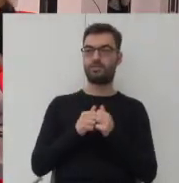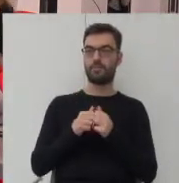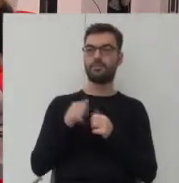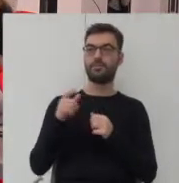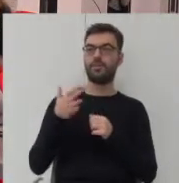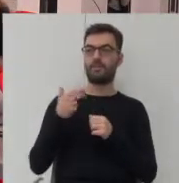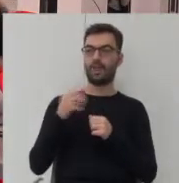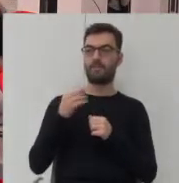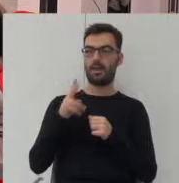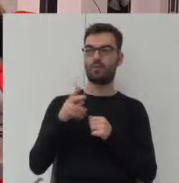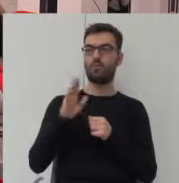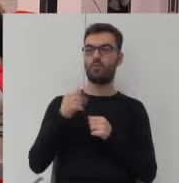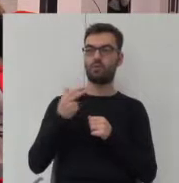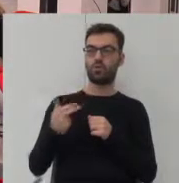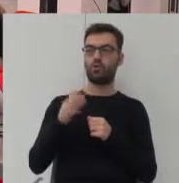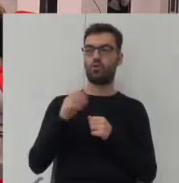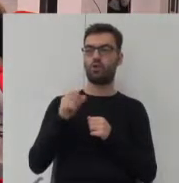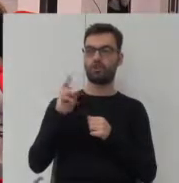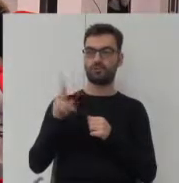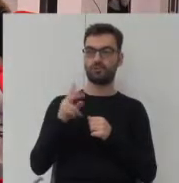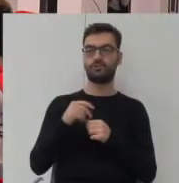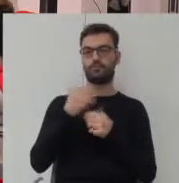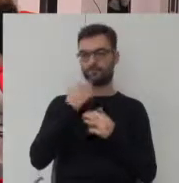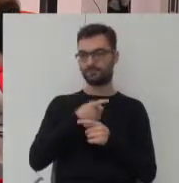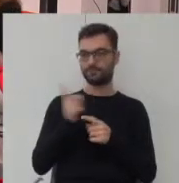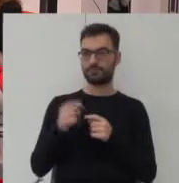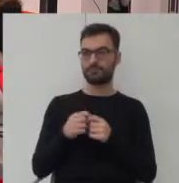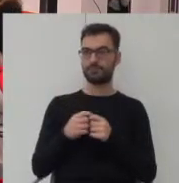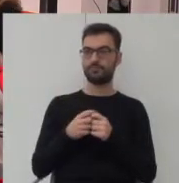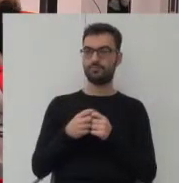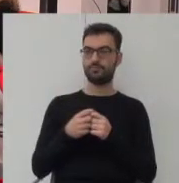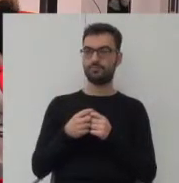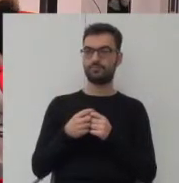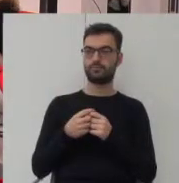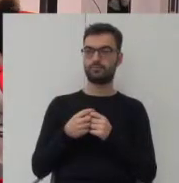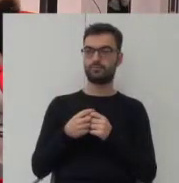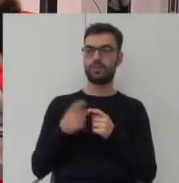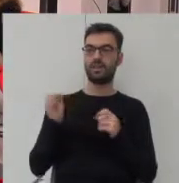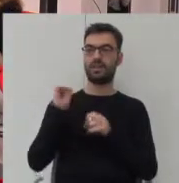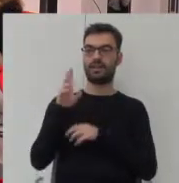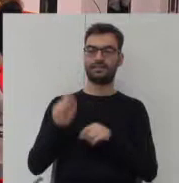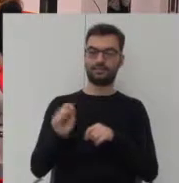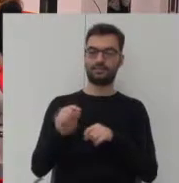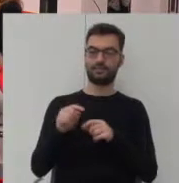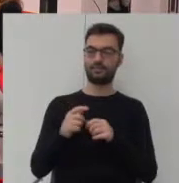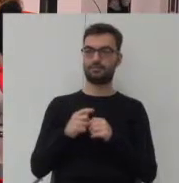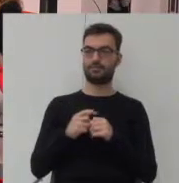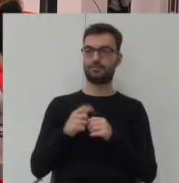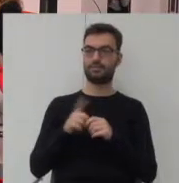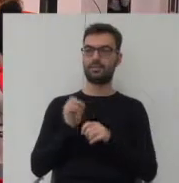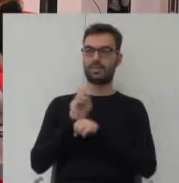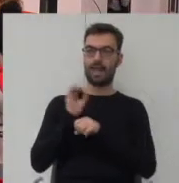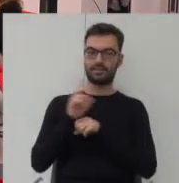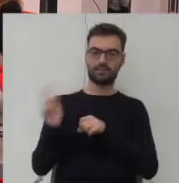Natalii Malek i Brunonowi Odolczykowi, który przerzucał prezentację i też slajdy